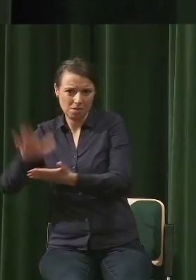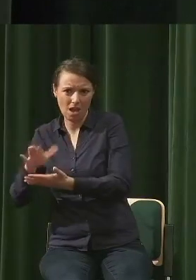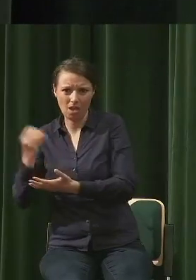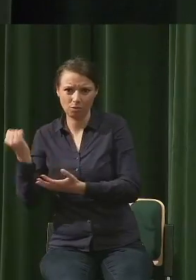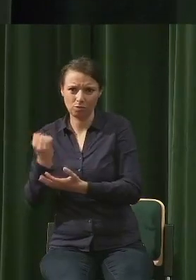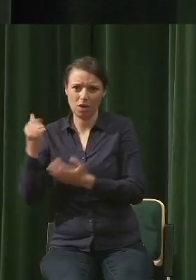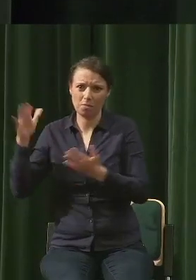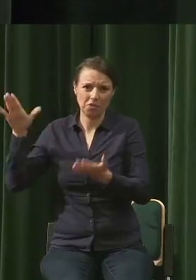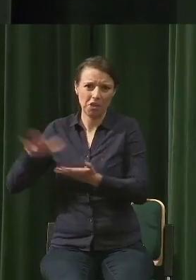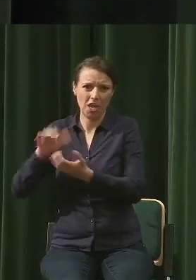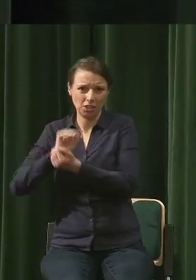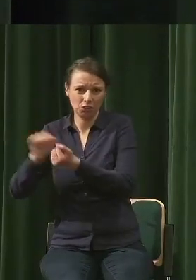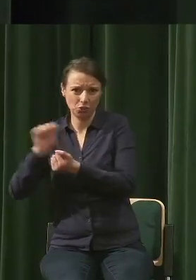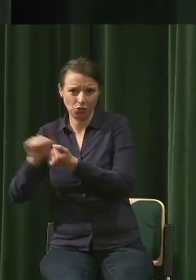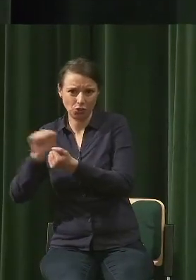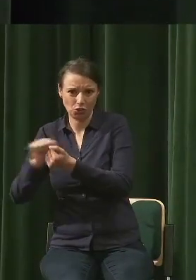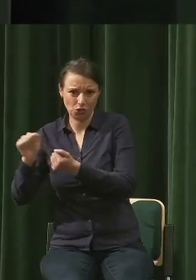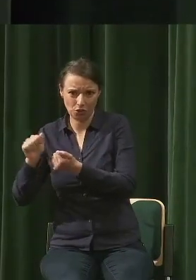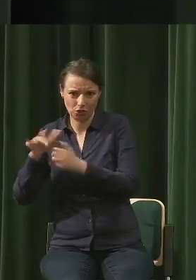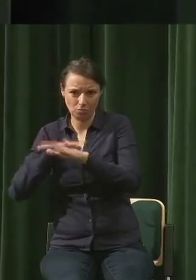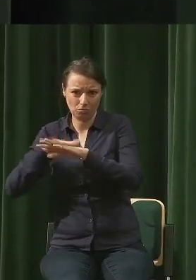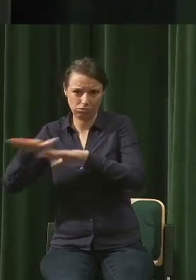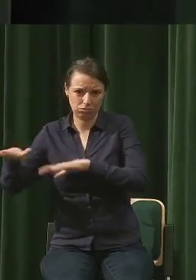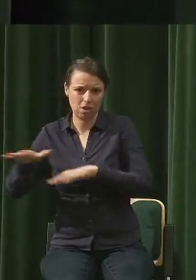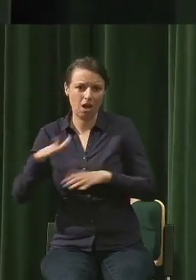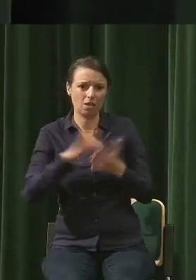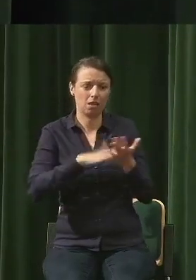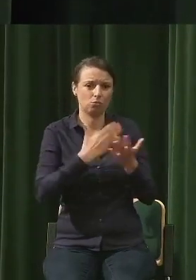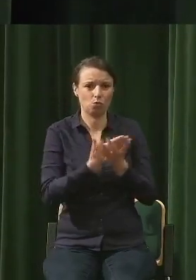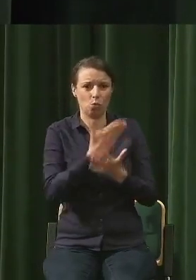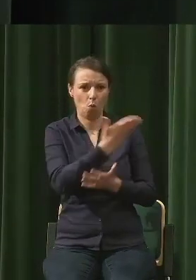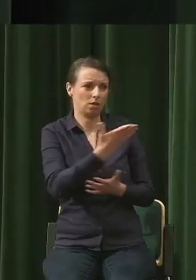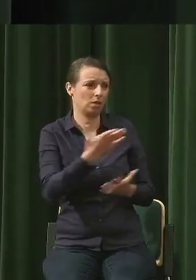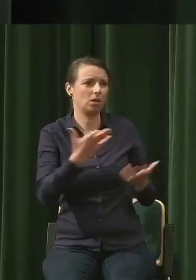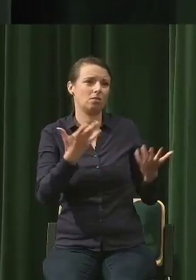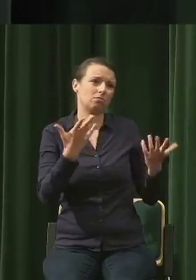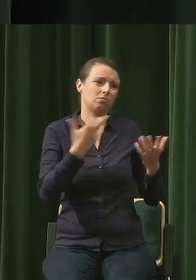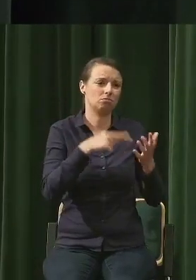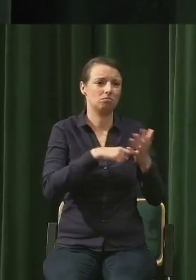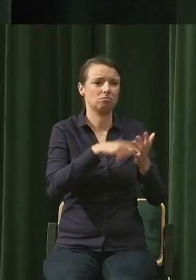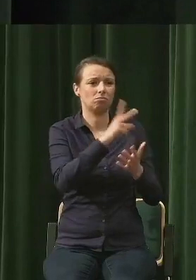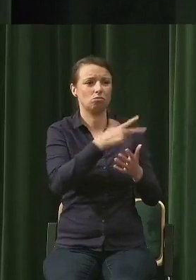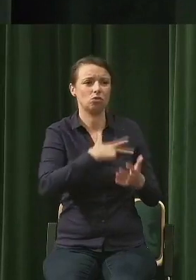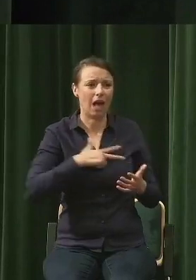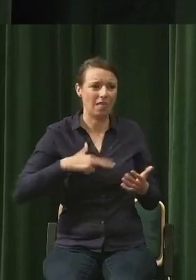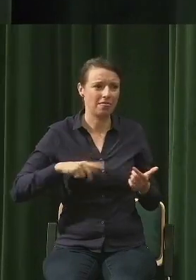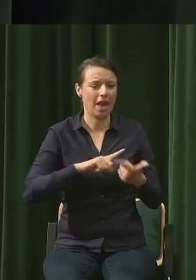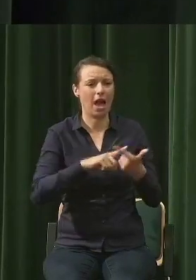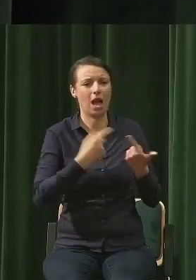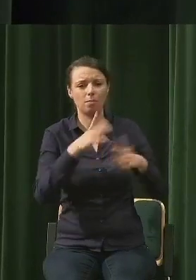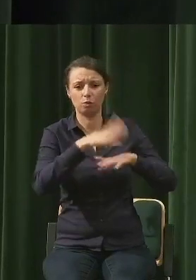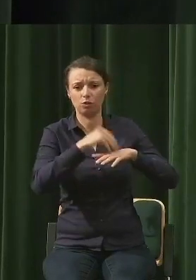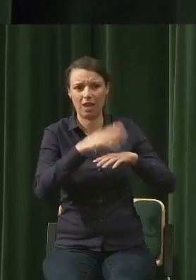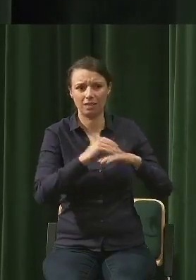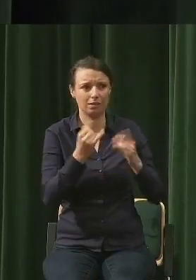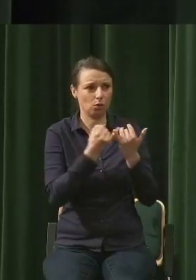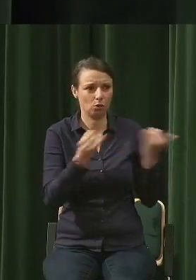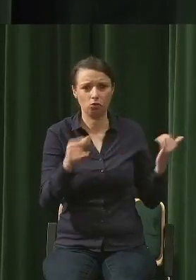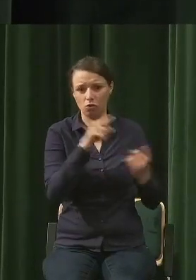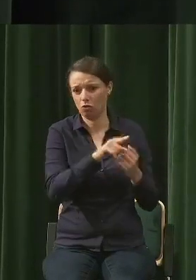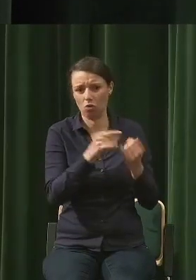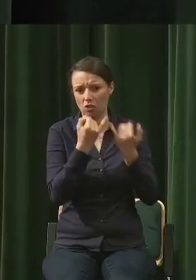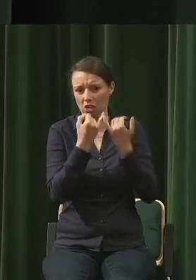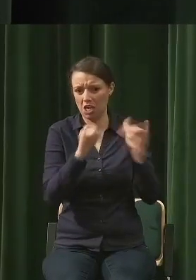Duńczycy. Więc to także to przywołanie jest bardzo istotne. Natomiast ja